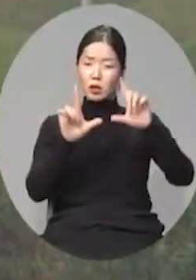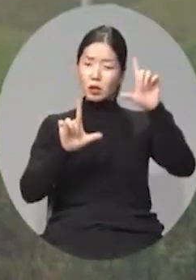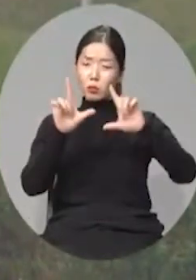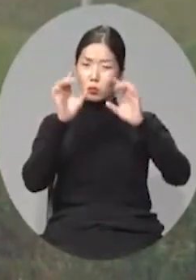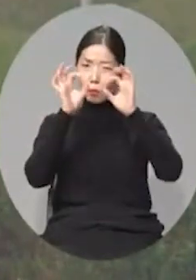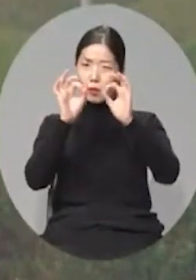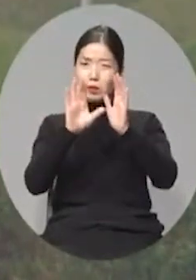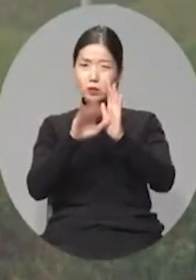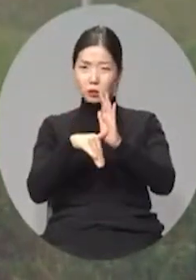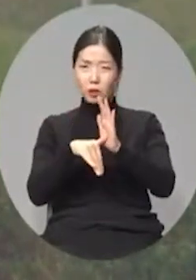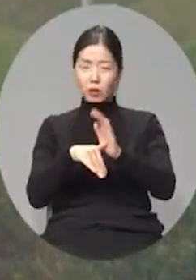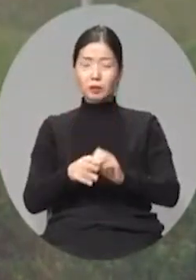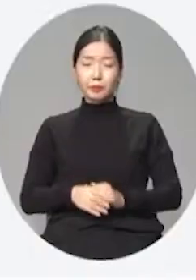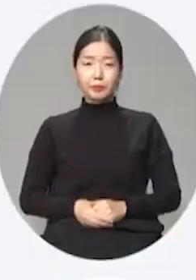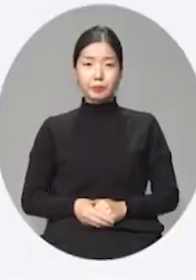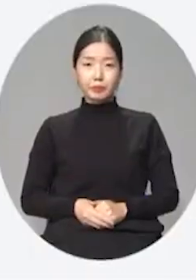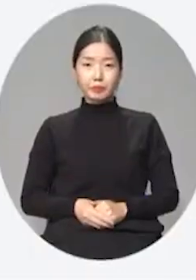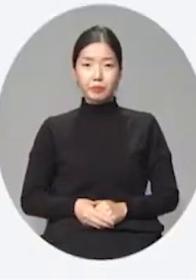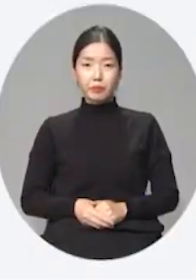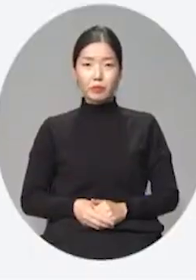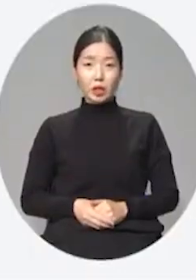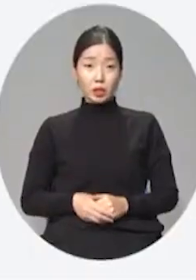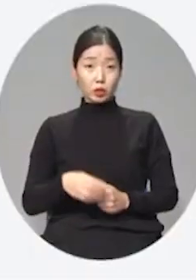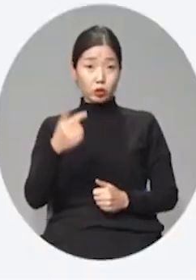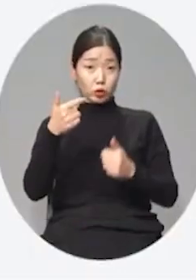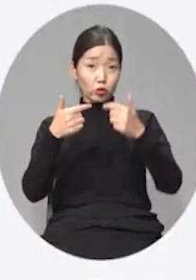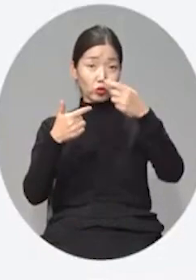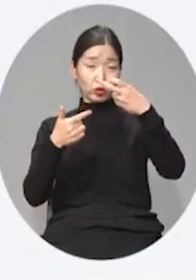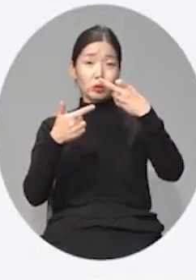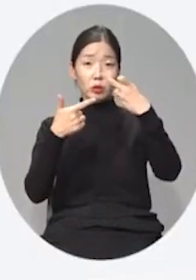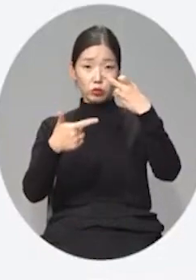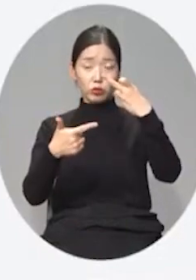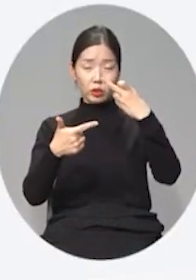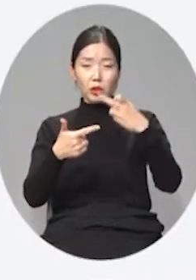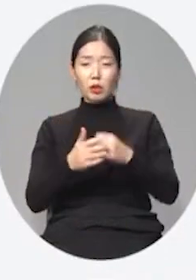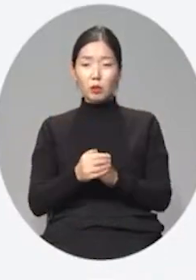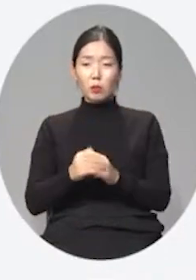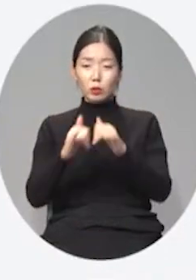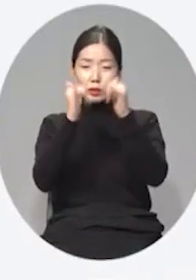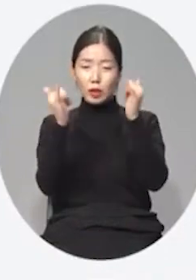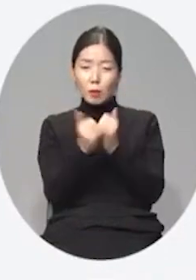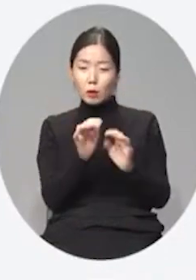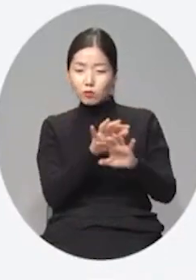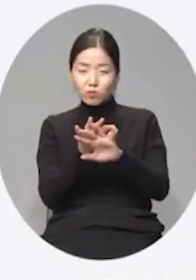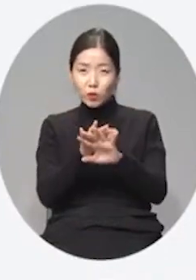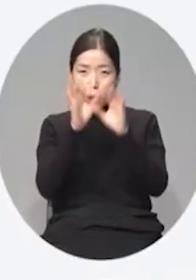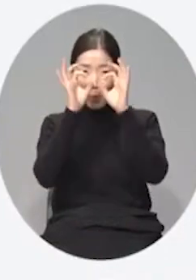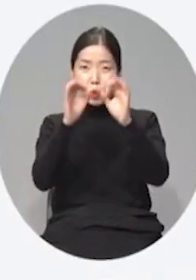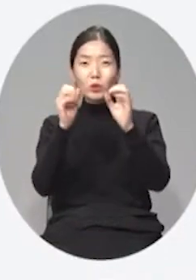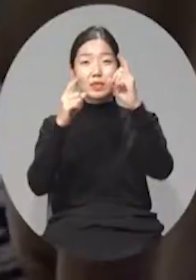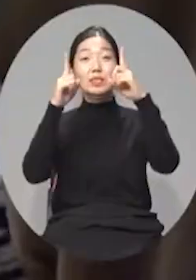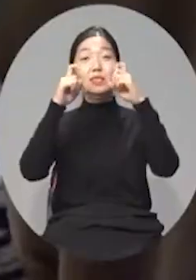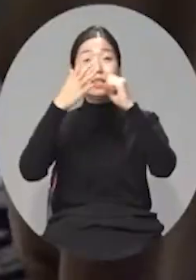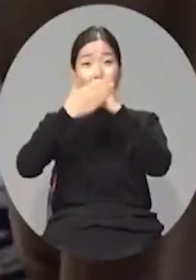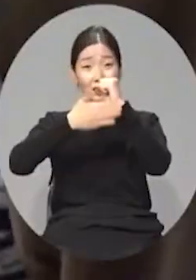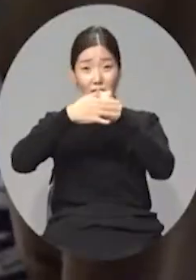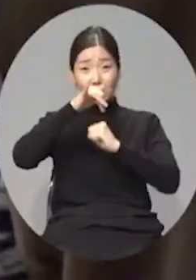가늠하는 건 어렵지 않습니다. 지난 6일 비행단이 운영하는 사회관계망 페이지에 올라온 사진들입니다.